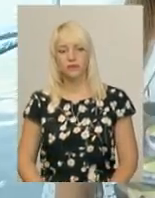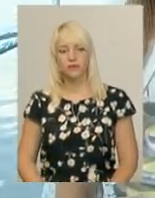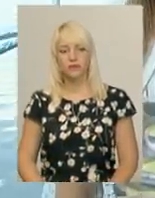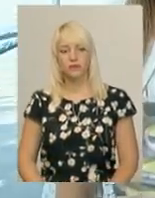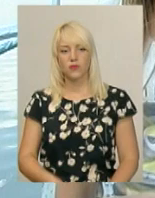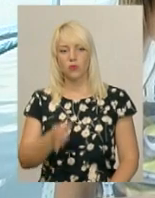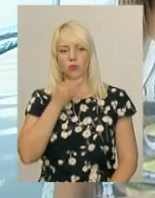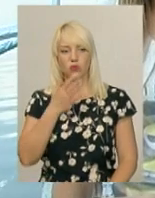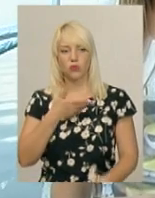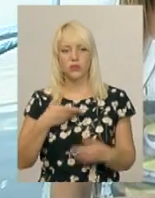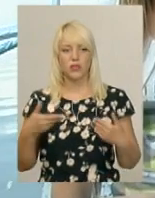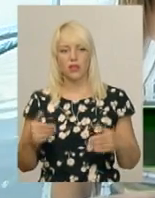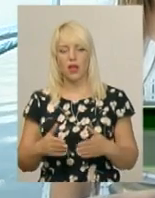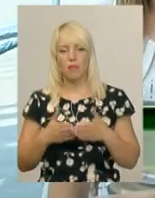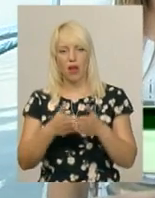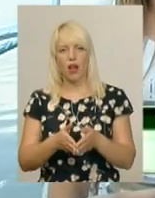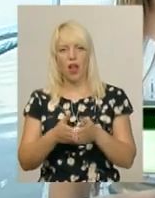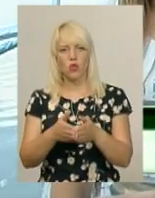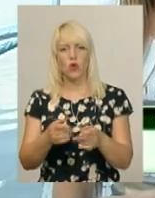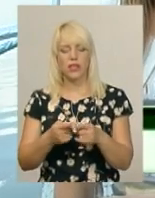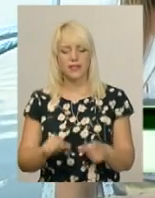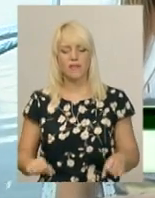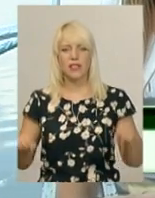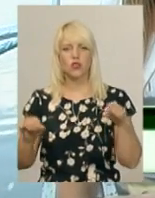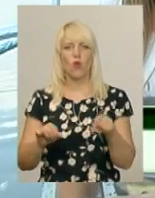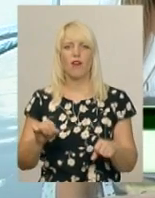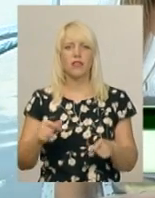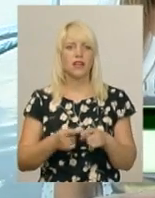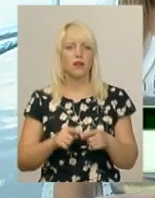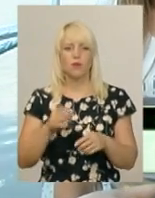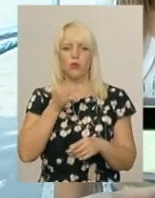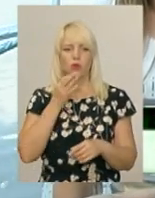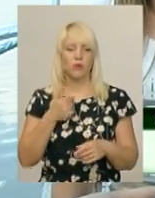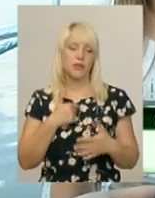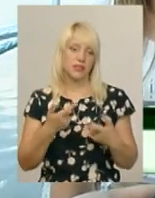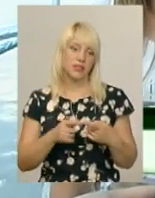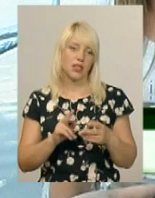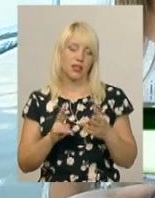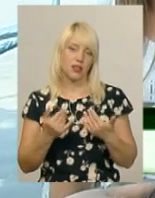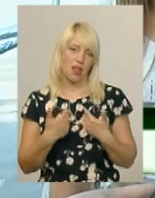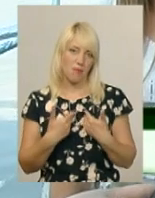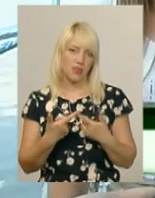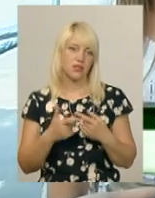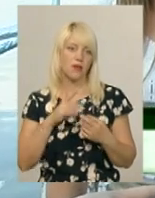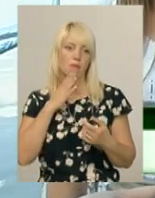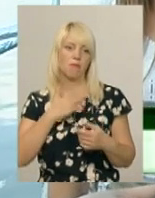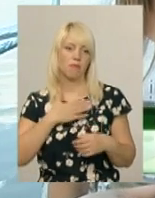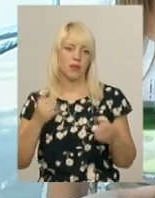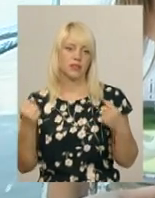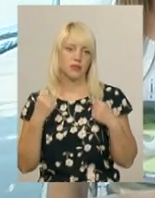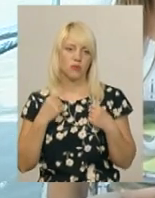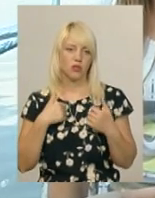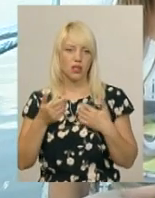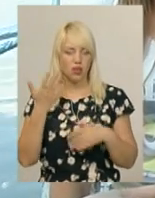Сподобається нам каної, це висловання, для мене це мій спорт. Я давно вже себе